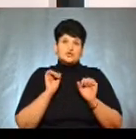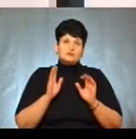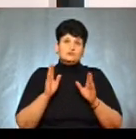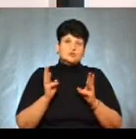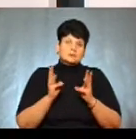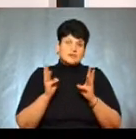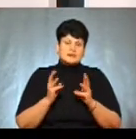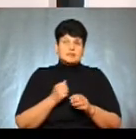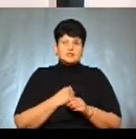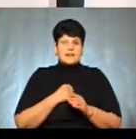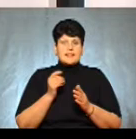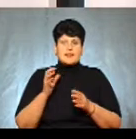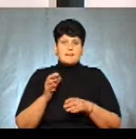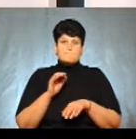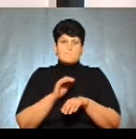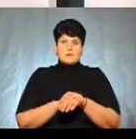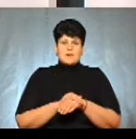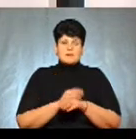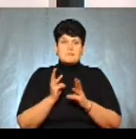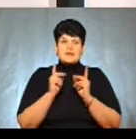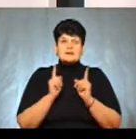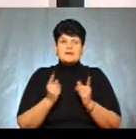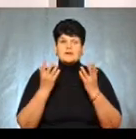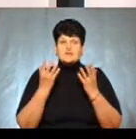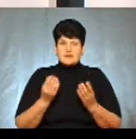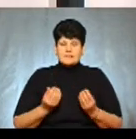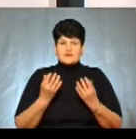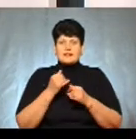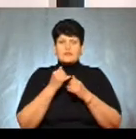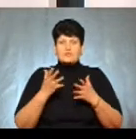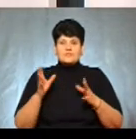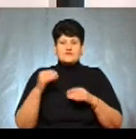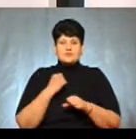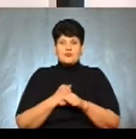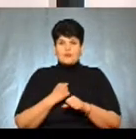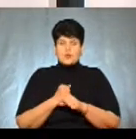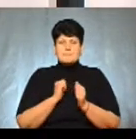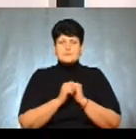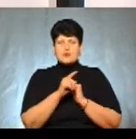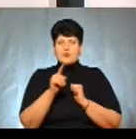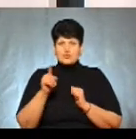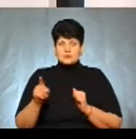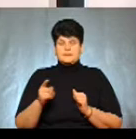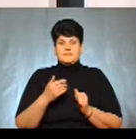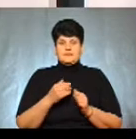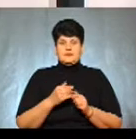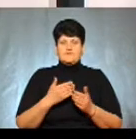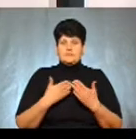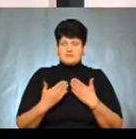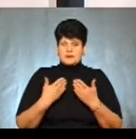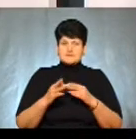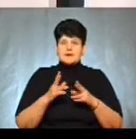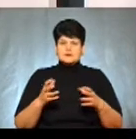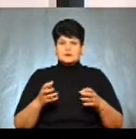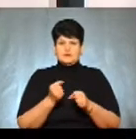На жаль, не попалися в ниному, чи палять тільки в день. В день ми не можемо, всі на роботах. Але якби кожен так свідомо поставився, кожен би подумав, як би